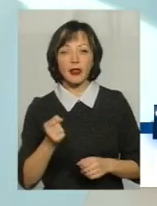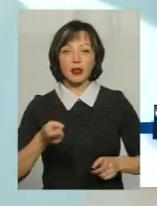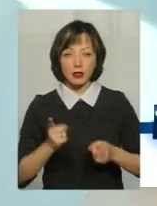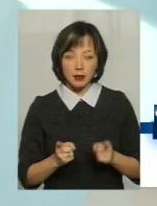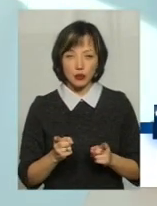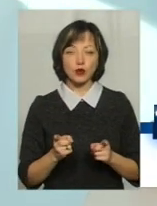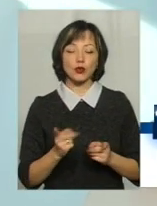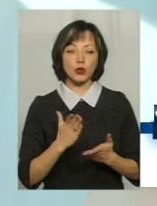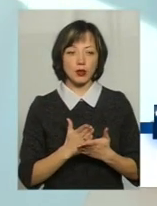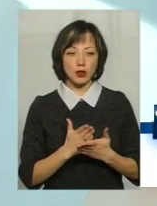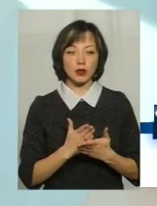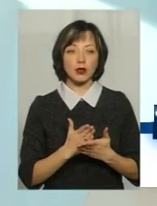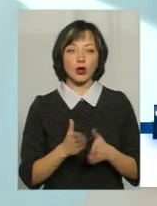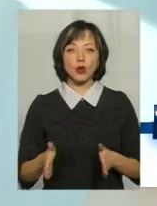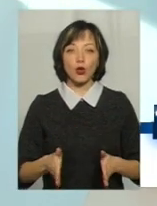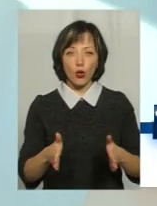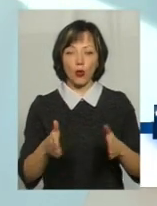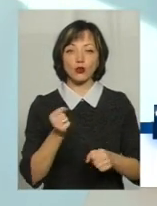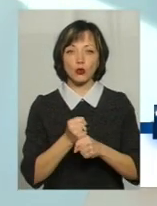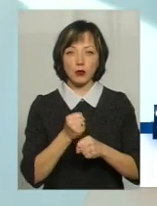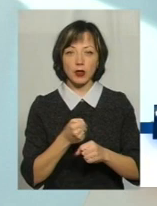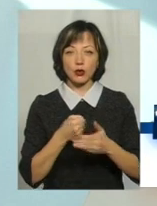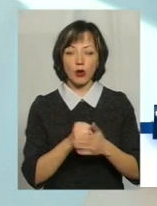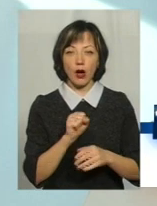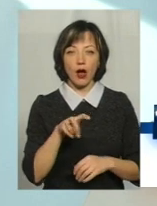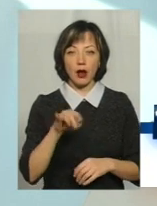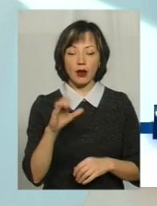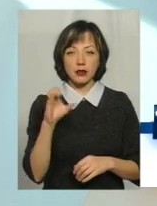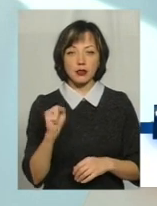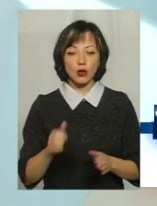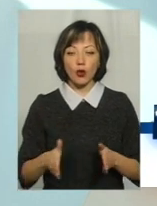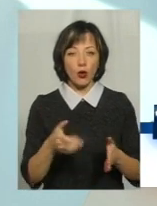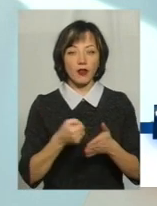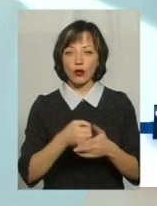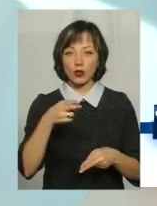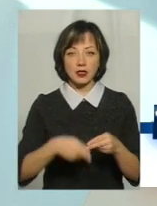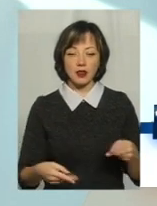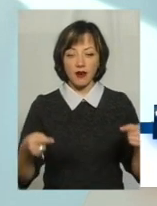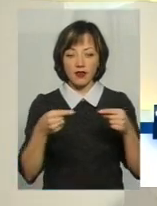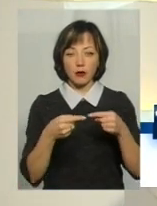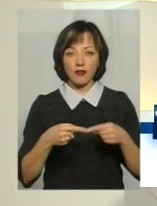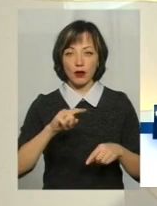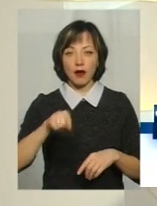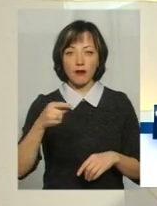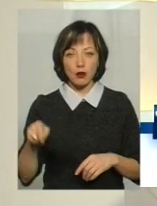дійсно, дорогу там зробили до Аліси, але дорога не до кінця відповідає вимогам.